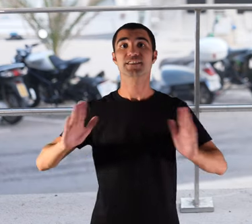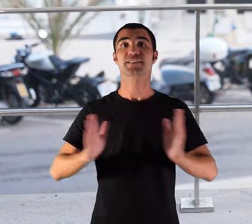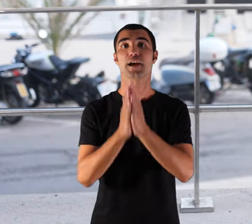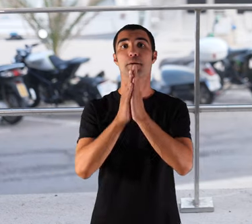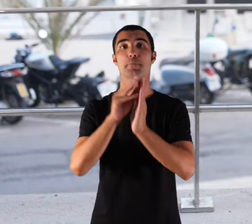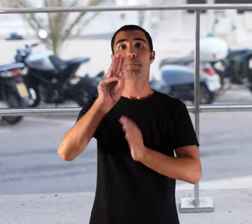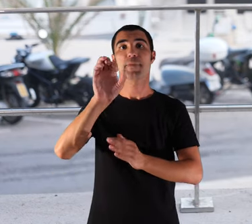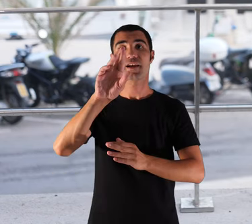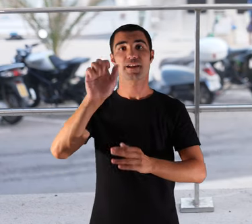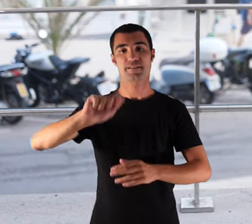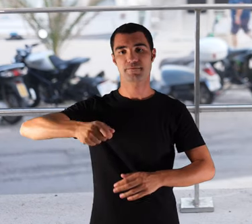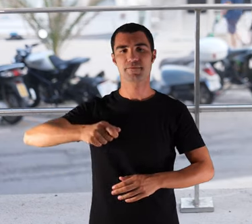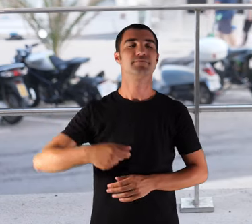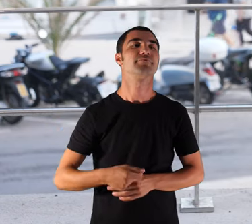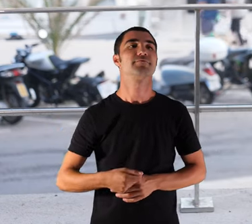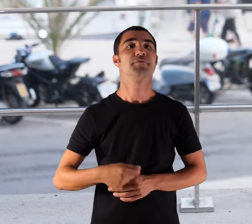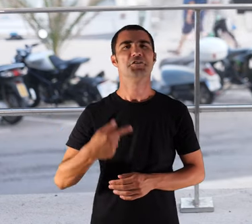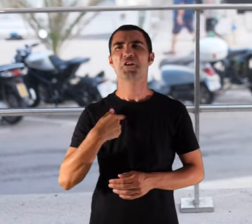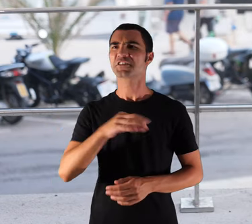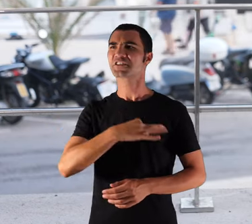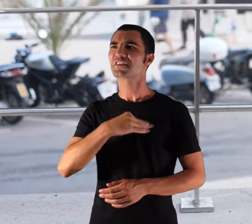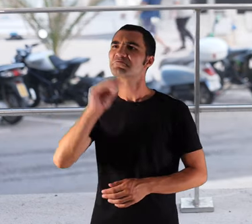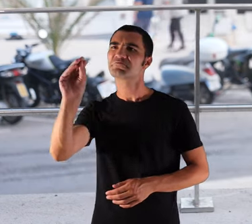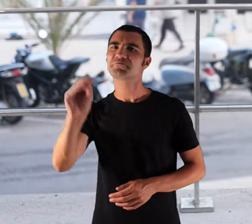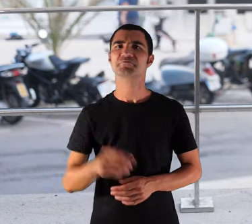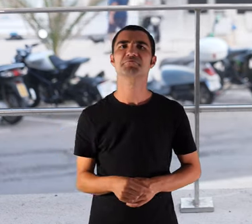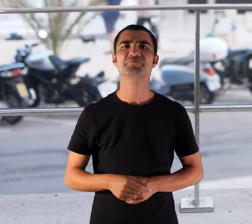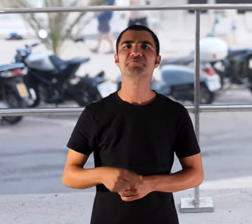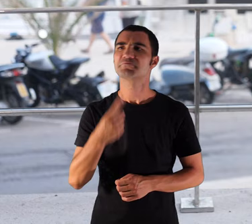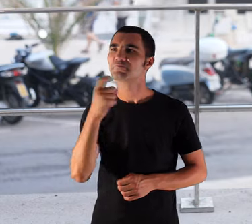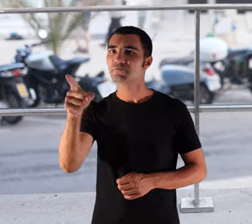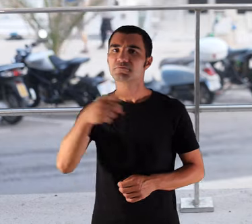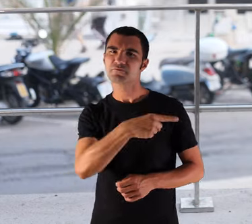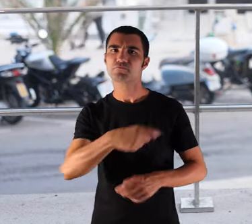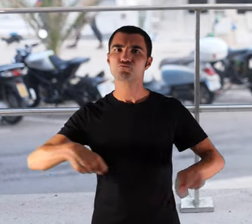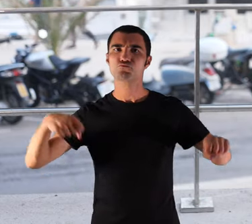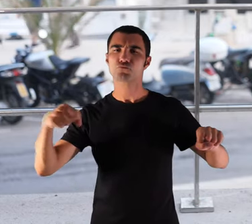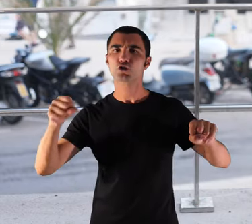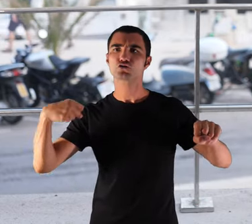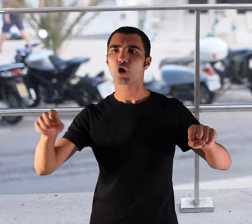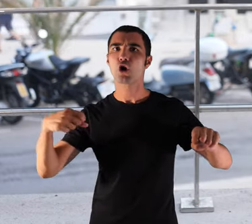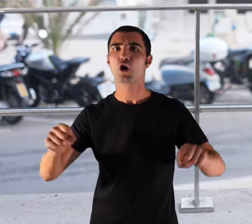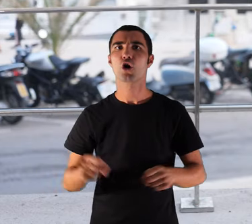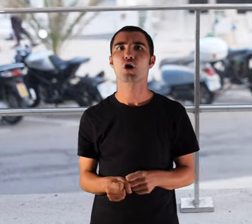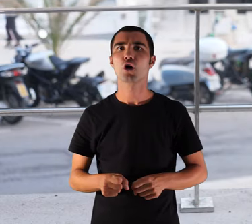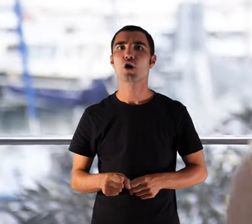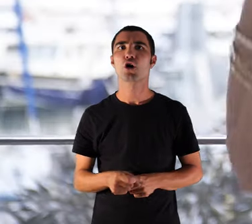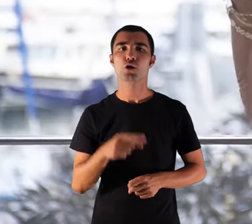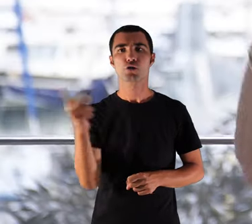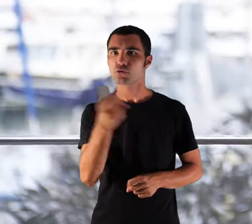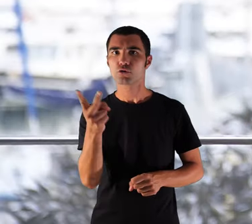demanar un senyor a veure menys, perquè sabia que ell era motorista a veure si se voldria embarcar amb ells quan